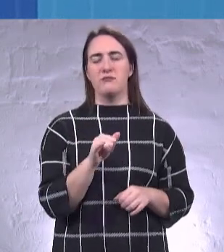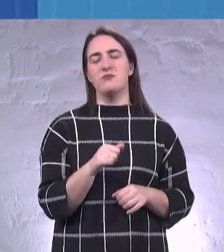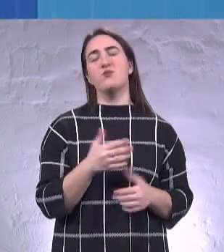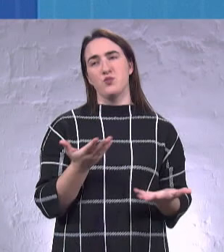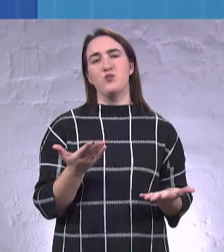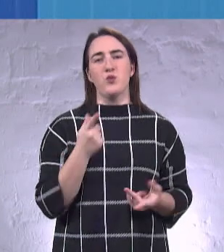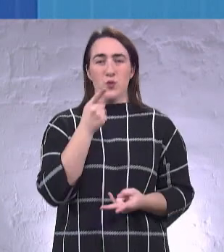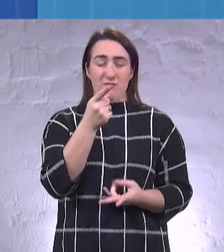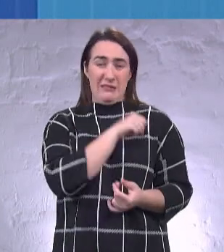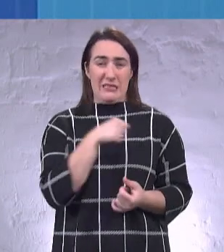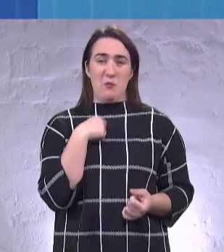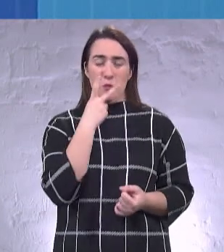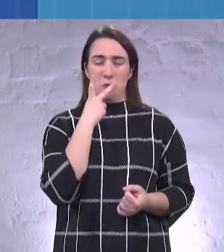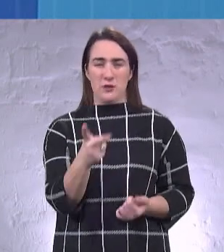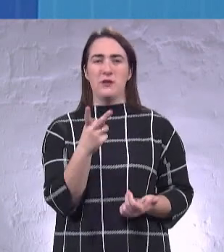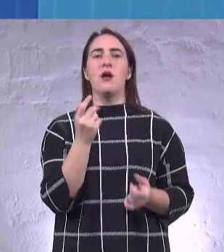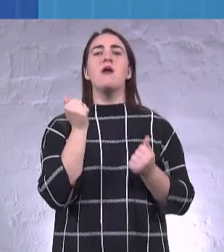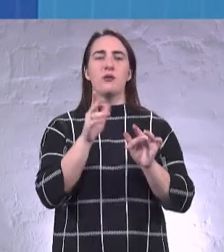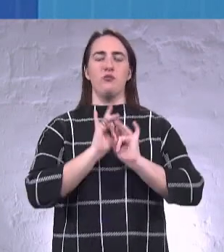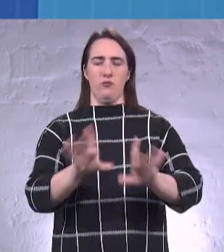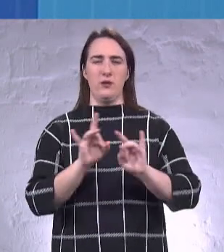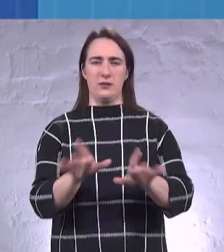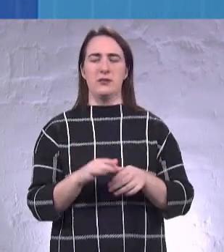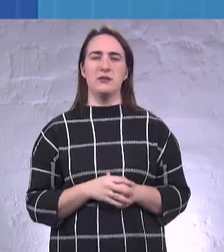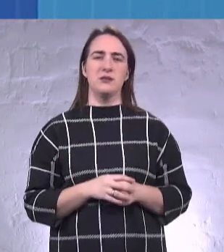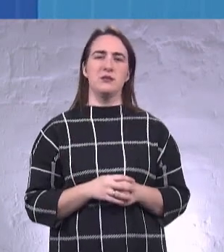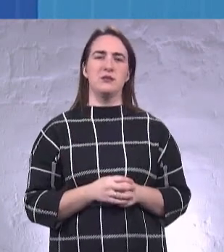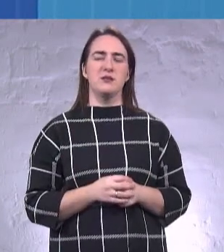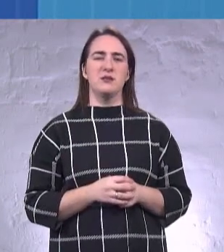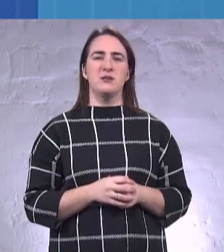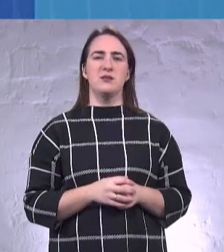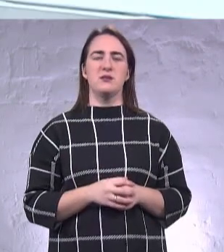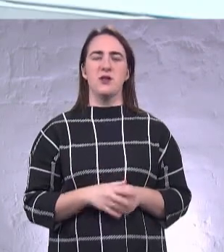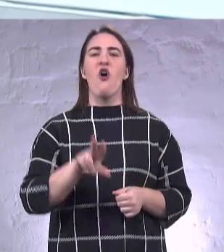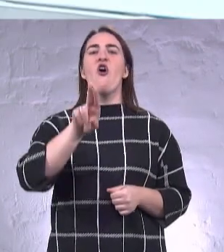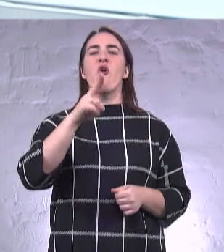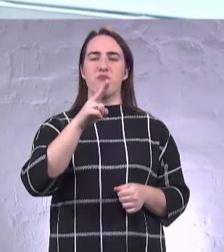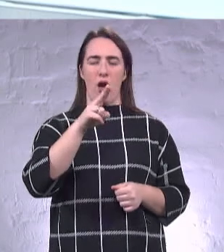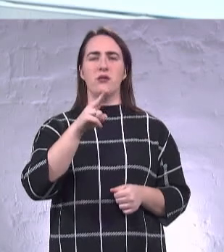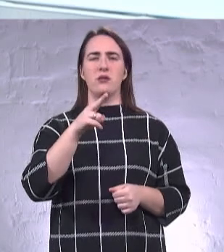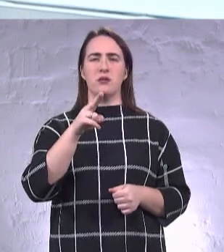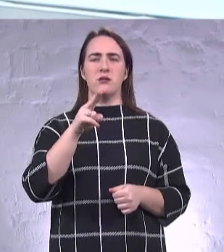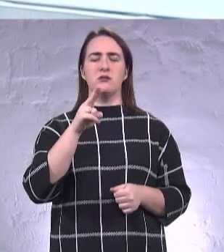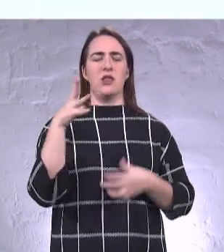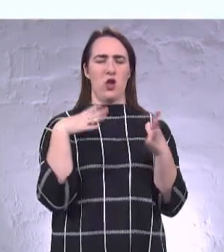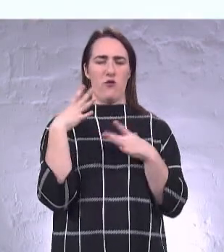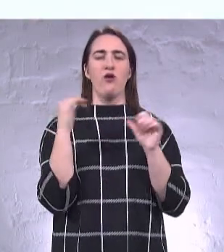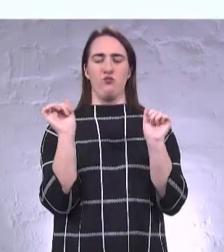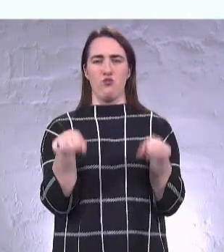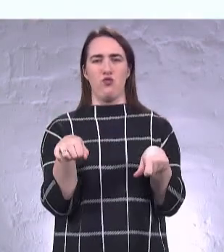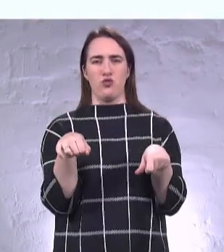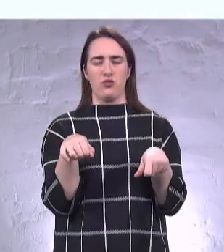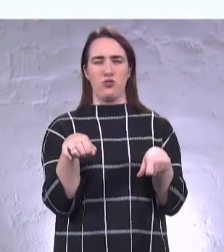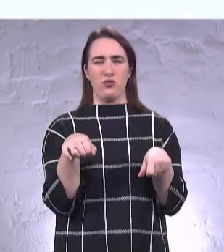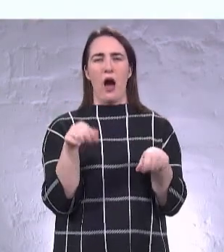Ну, дивіться, як пояснити. значить, в п'ятницю ми можемо йти на тренування. Або